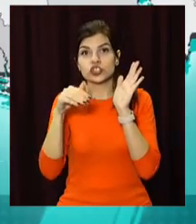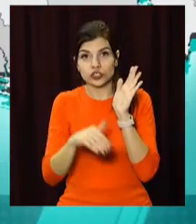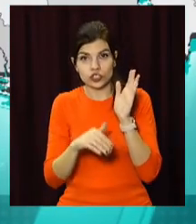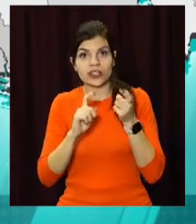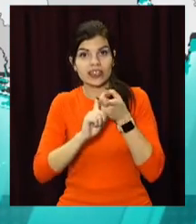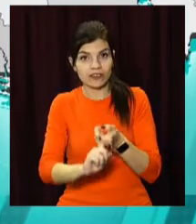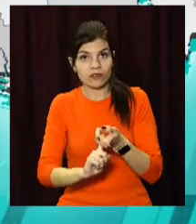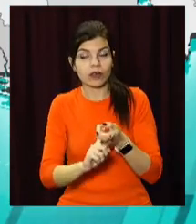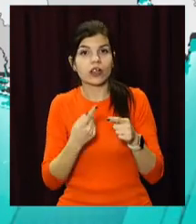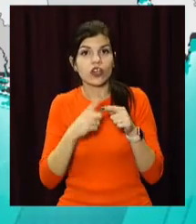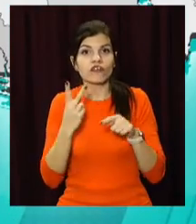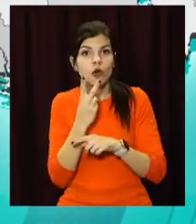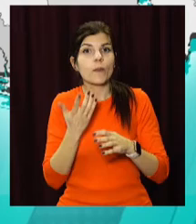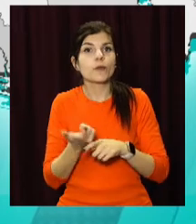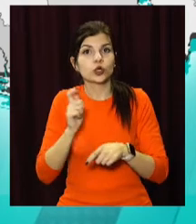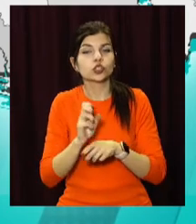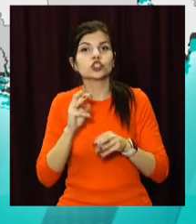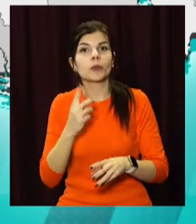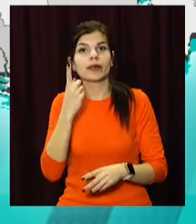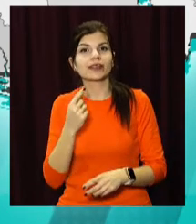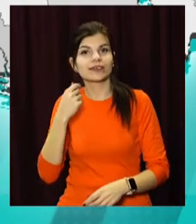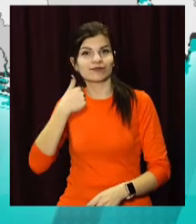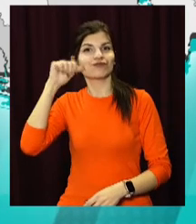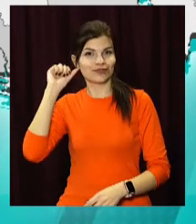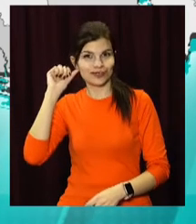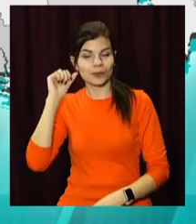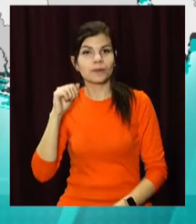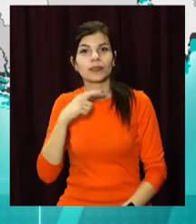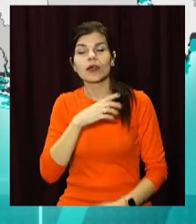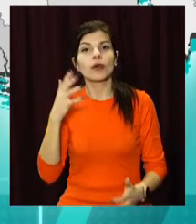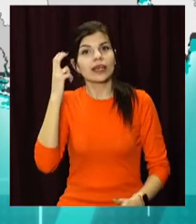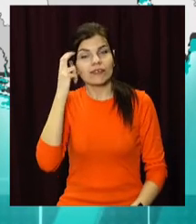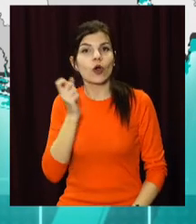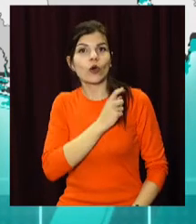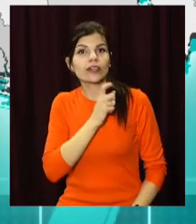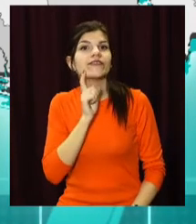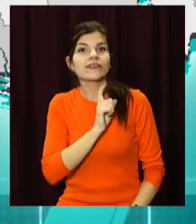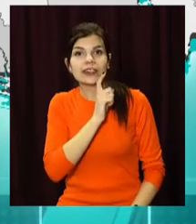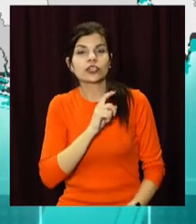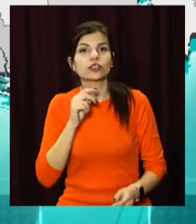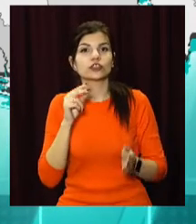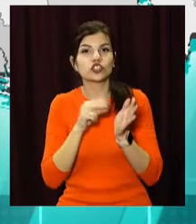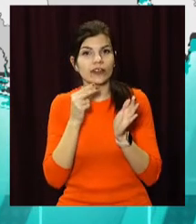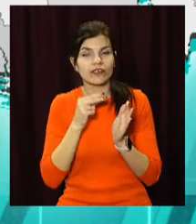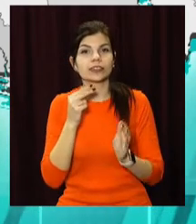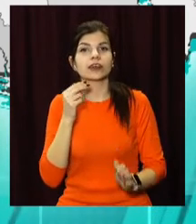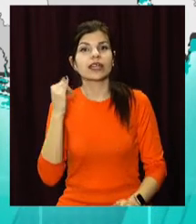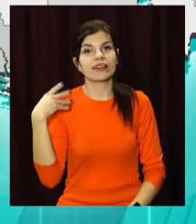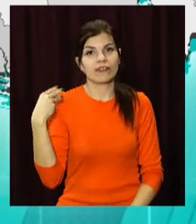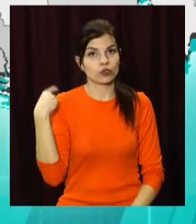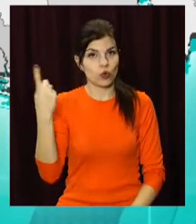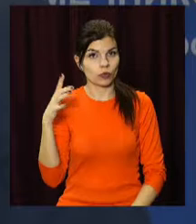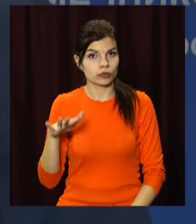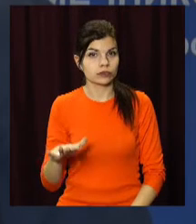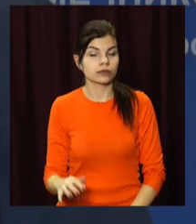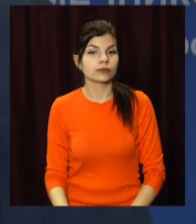інфікувань. Це майже вдвічі більше, ніж днем раніше. Найбільше хворих у Києві, Одеській, Вінницькій, Чернівецькій та Львівській областях.